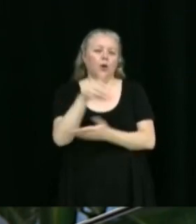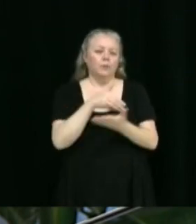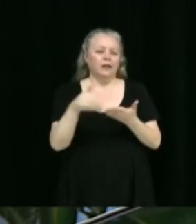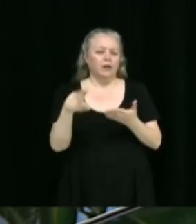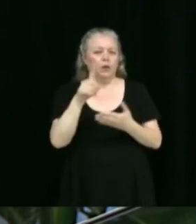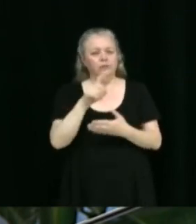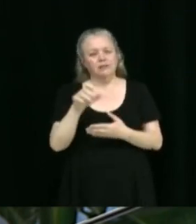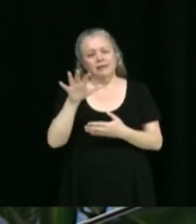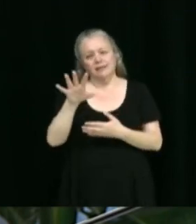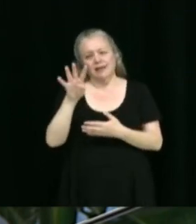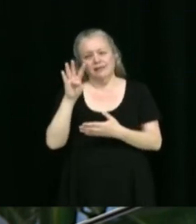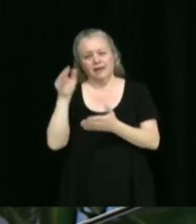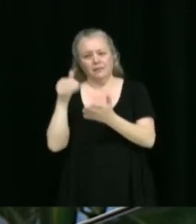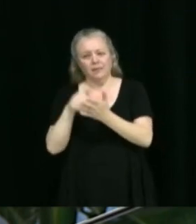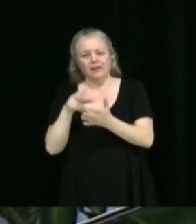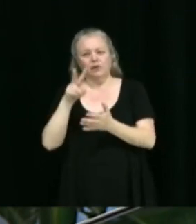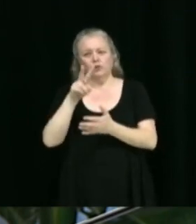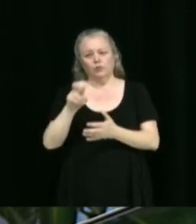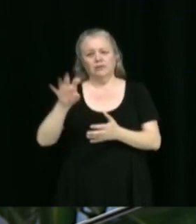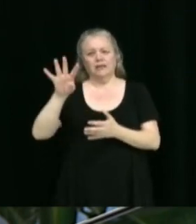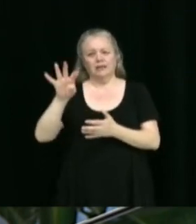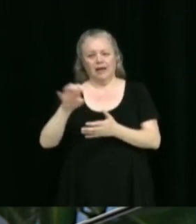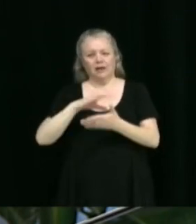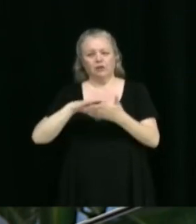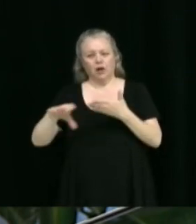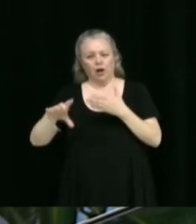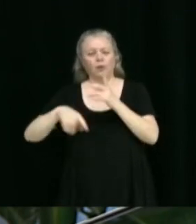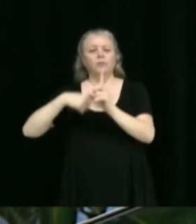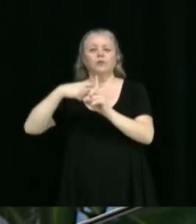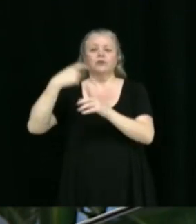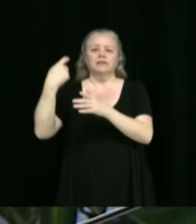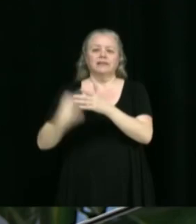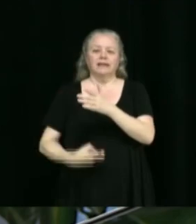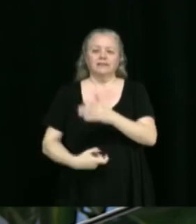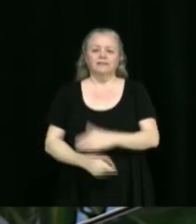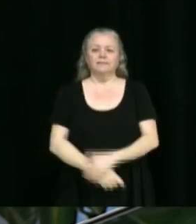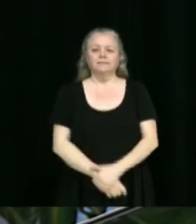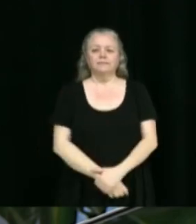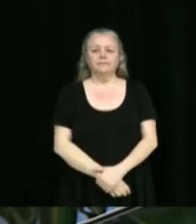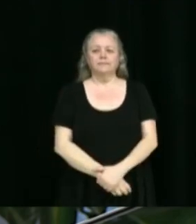154 240 $. Taxes non incluses.